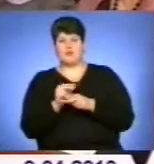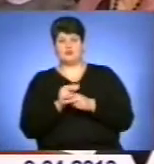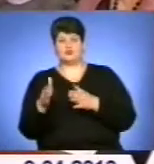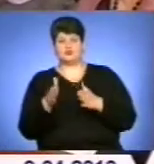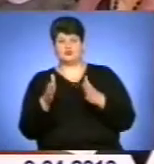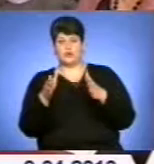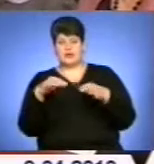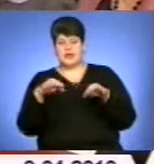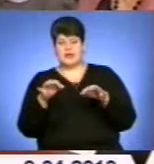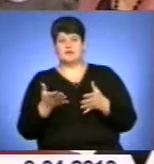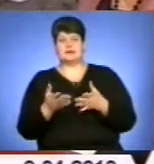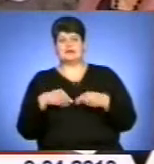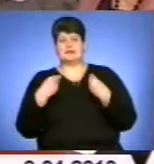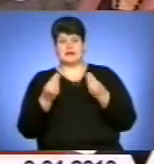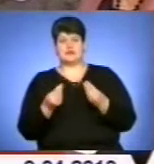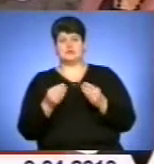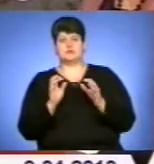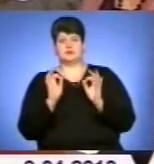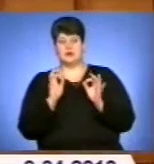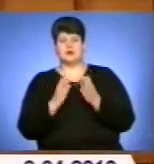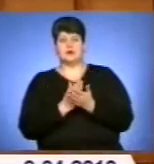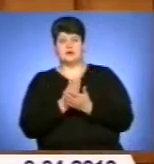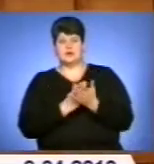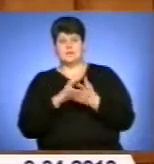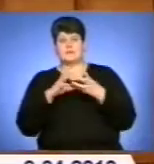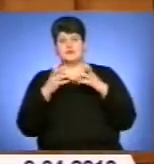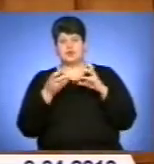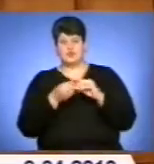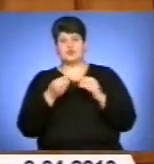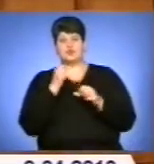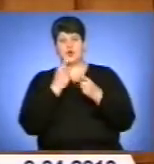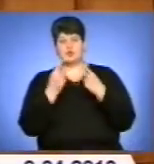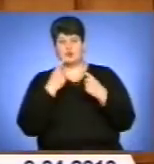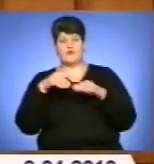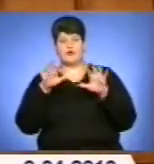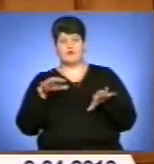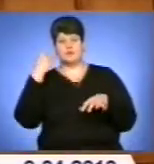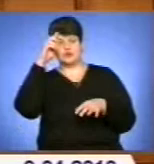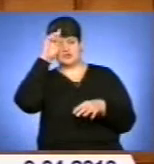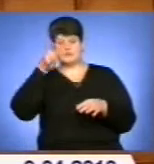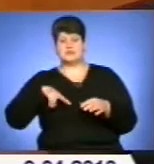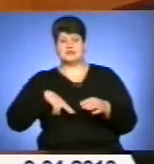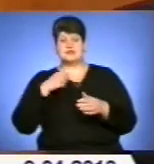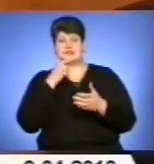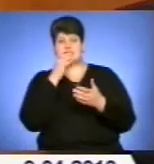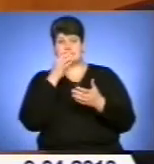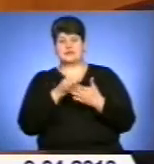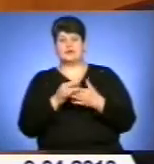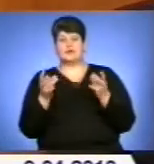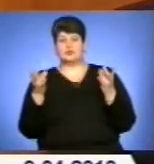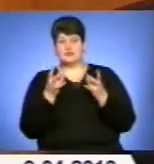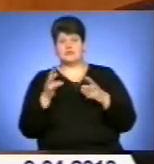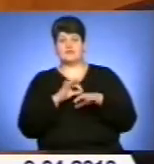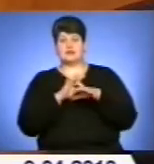центрів, знадання адміністративних послуг. Підсумовуючи розмову, голова облдержадміністрації Валентин Хоптян наведення